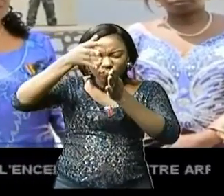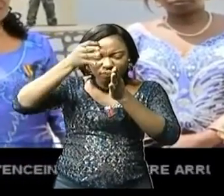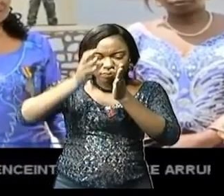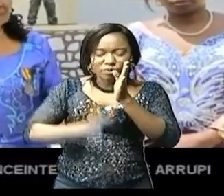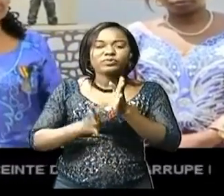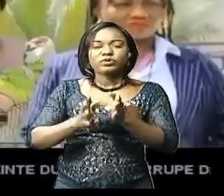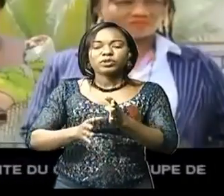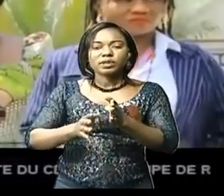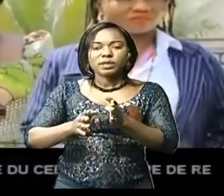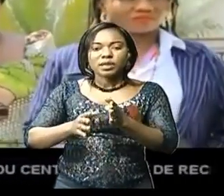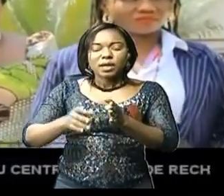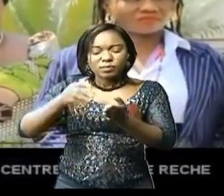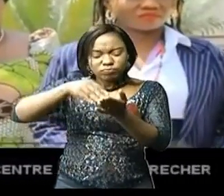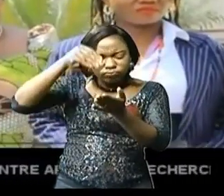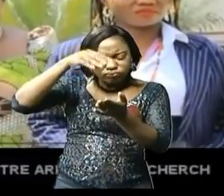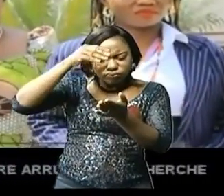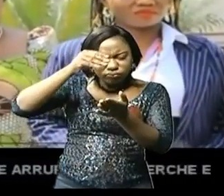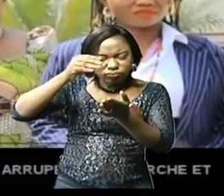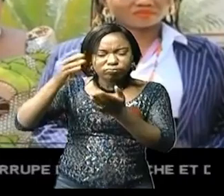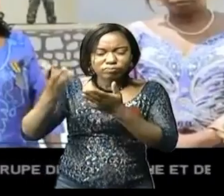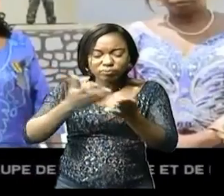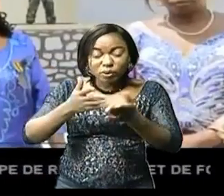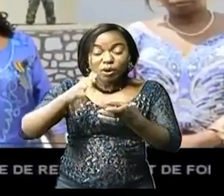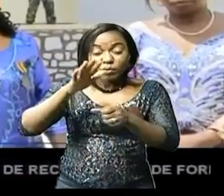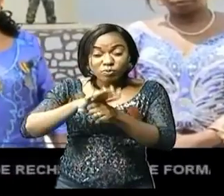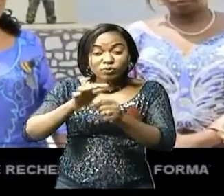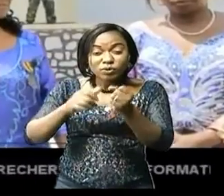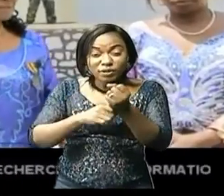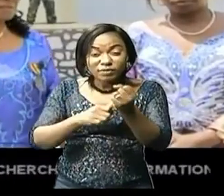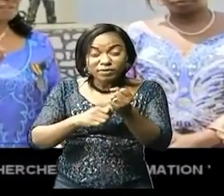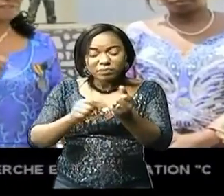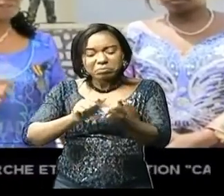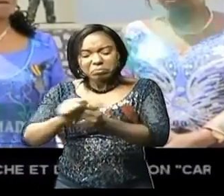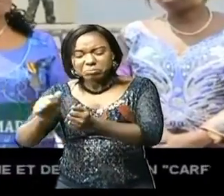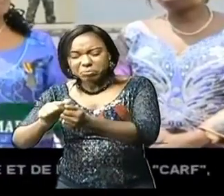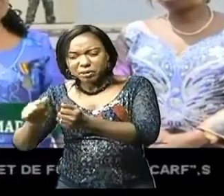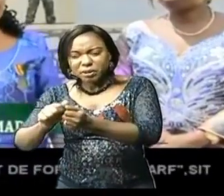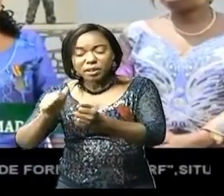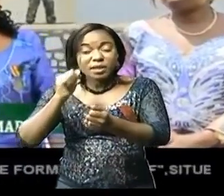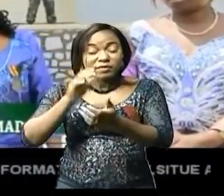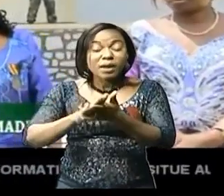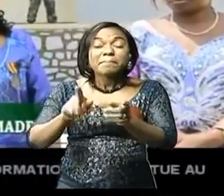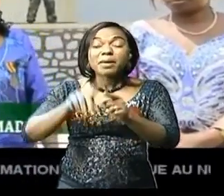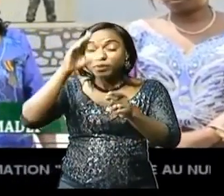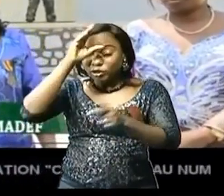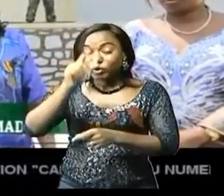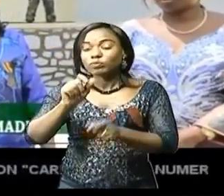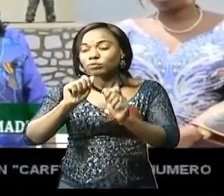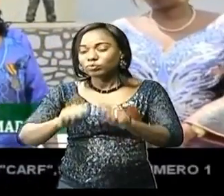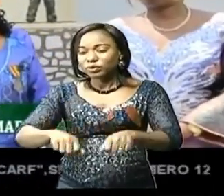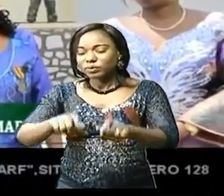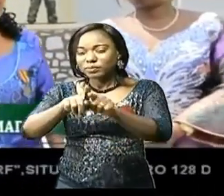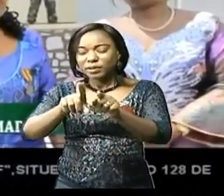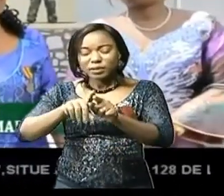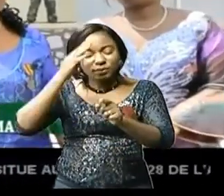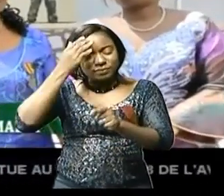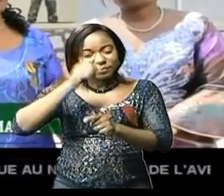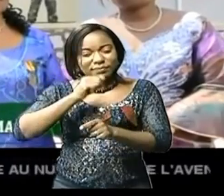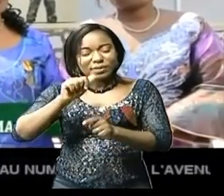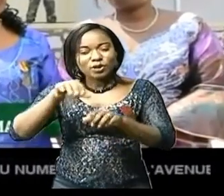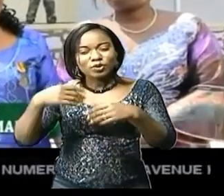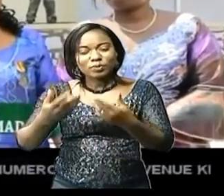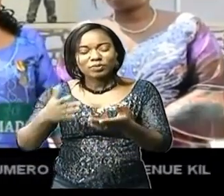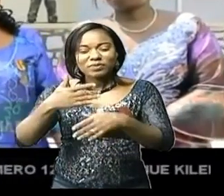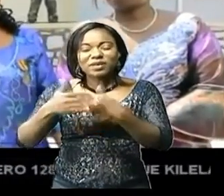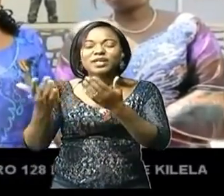entrepreneuriat. Parce que nous avons constaté qu'il y a beaucoup qui font les commerces, pas seulement les femmes, même les hommes. Mais qui ne connaissent pas comment faire